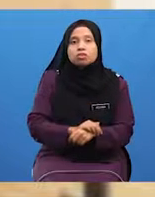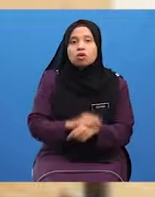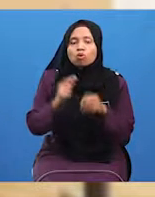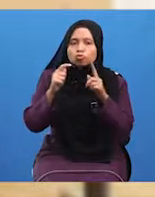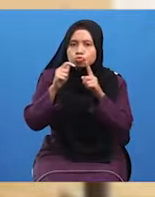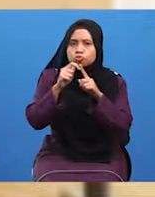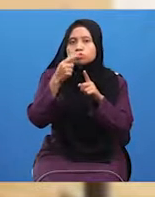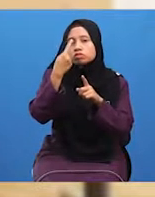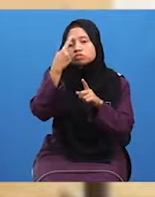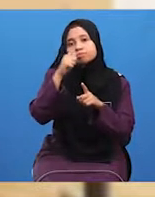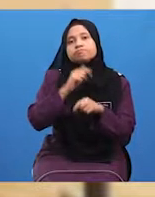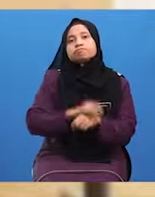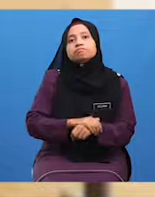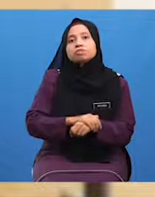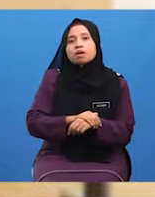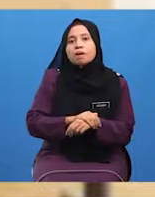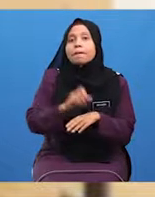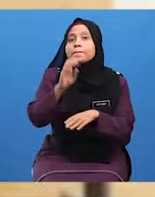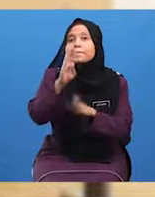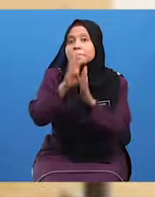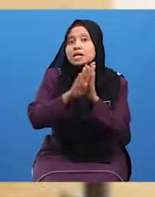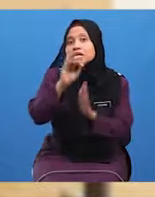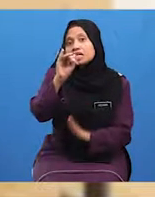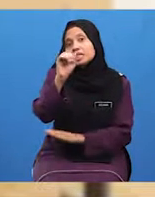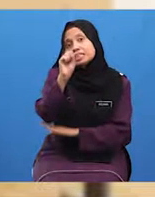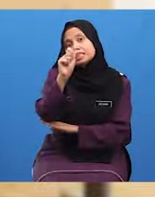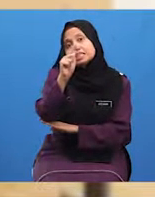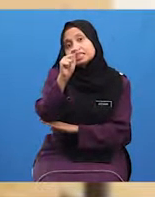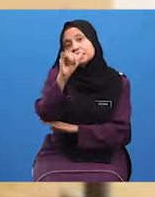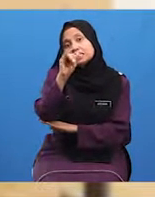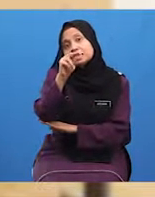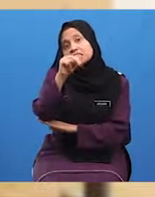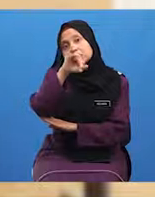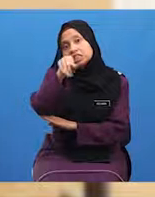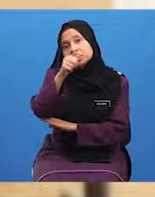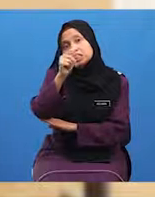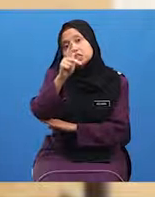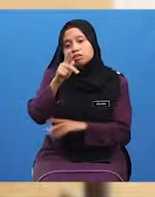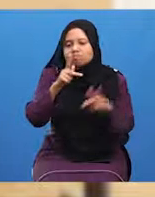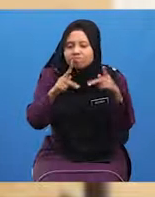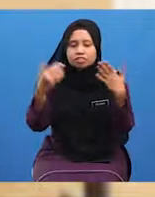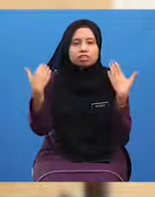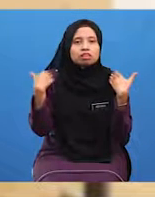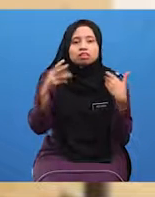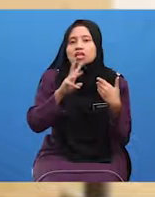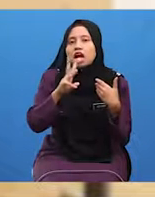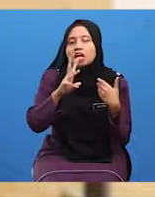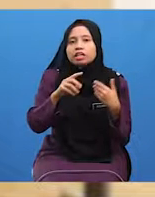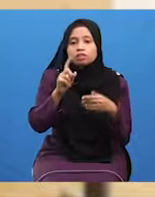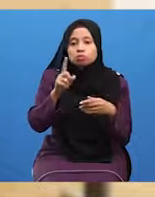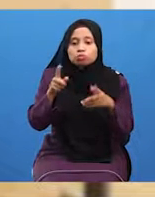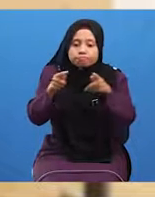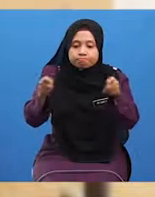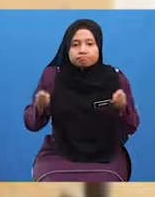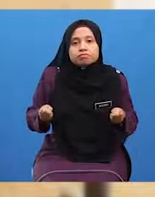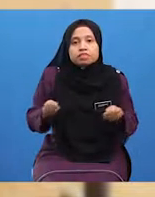Tujuannya untuk beristinjak Sekiranya tidak terdapat air di sesuatu tempat